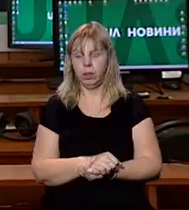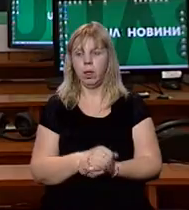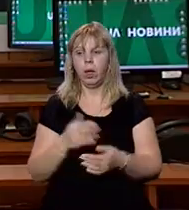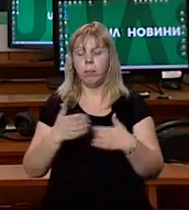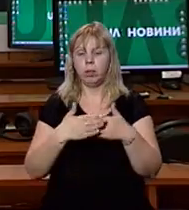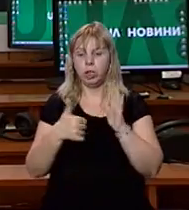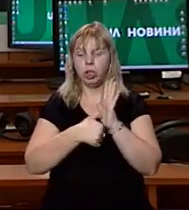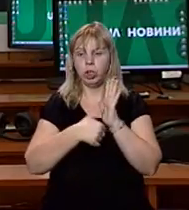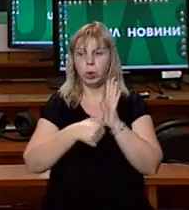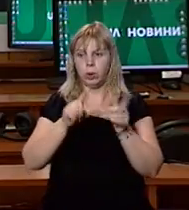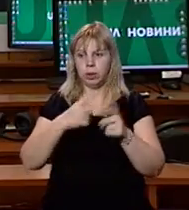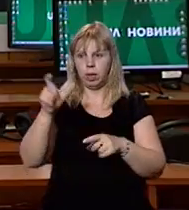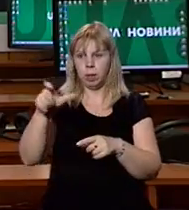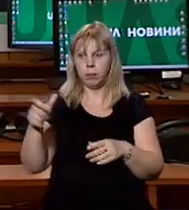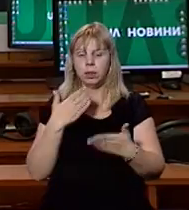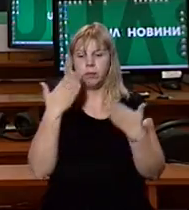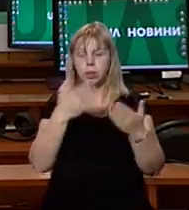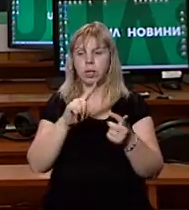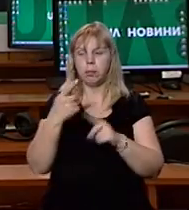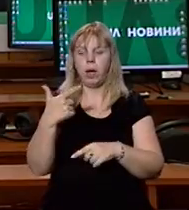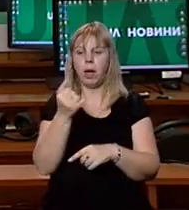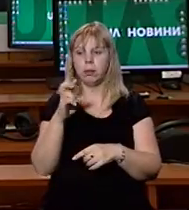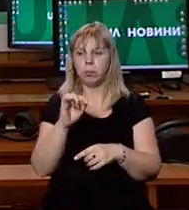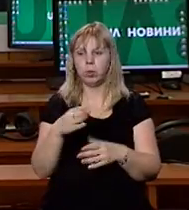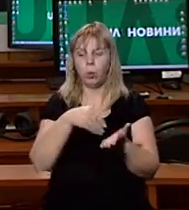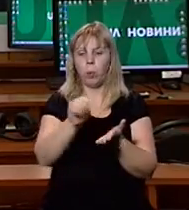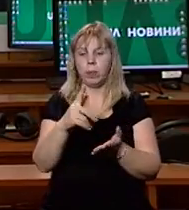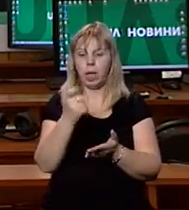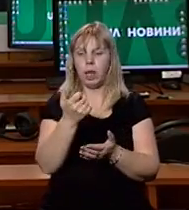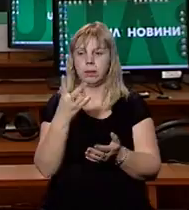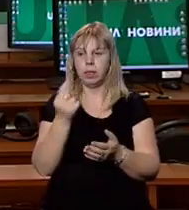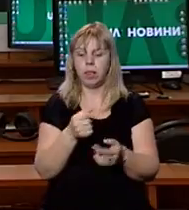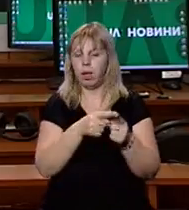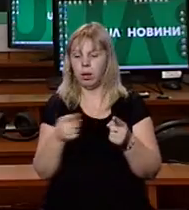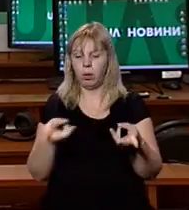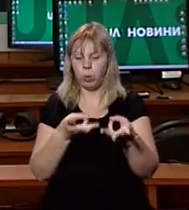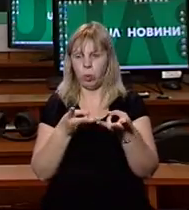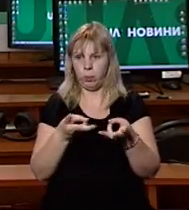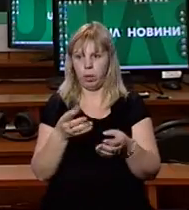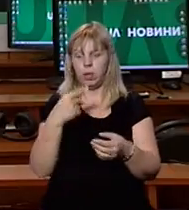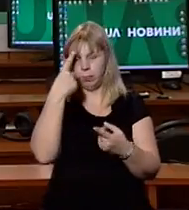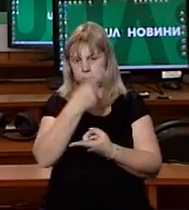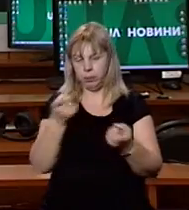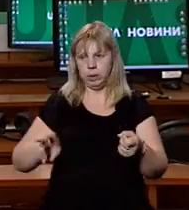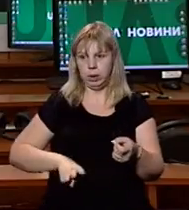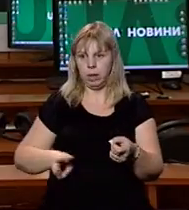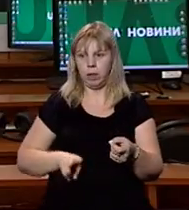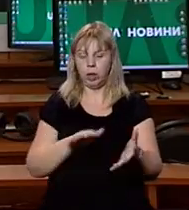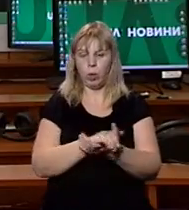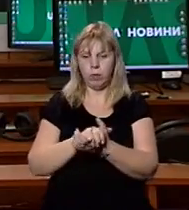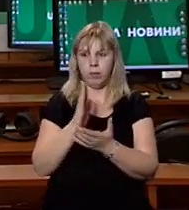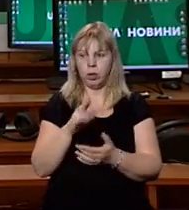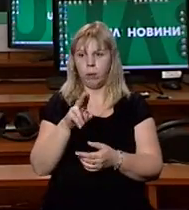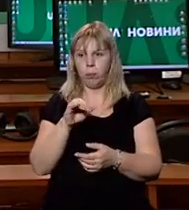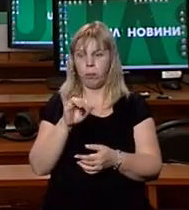Понад 600 закарпатців звернулися до Закарпатгазбуду купити газ на опалювальний період. Про це сьогодні повідомила директорка товариства